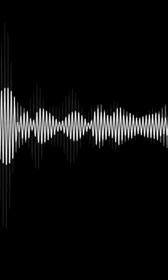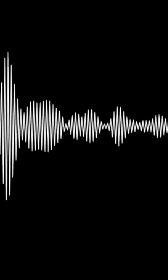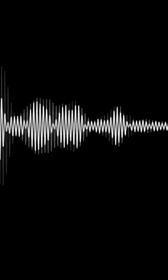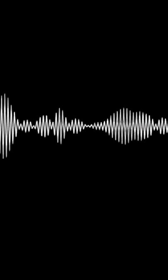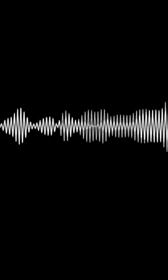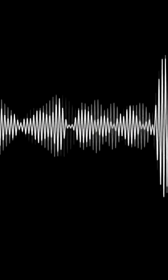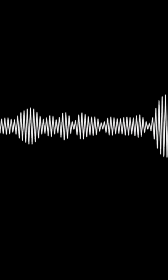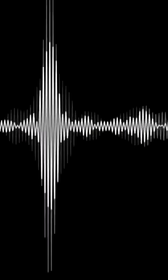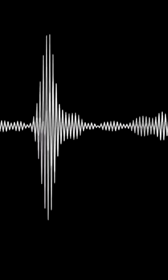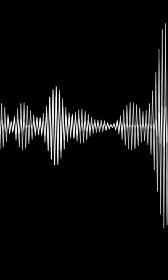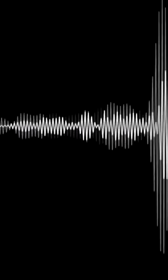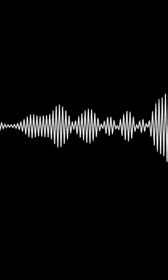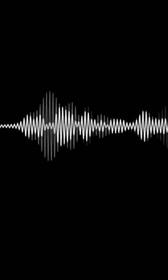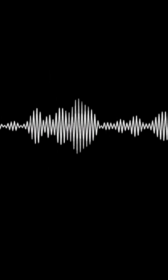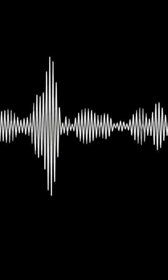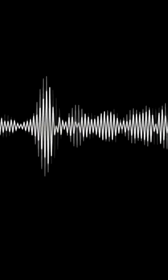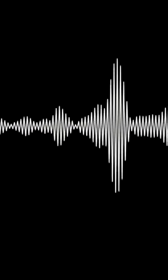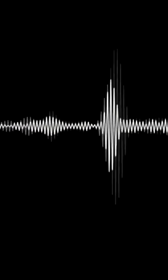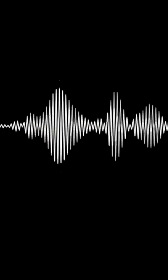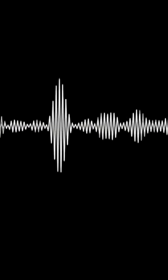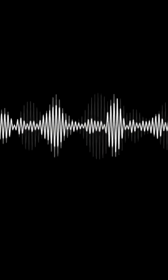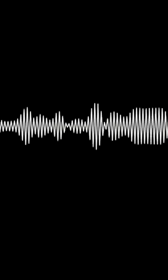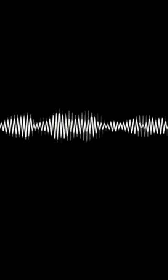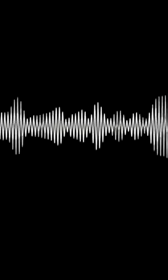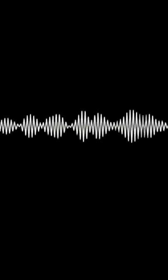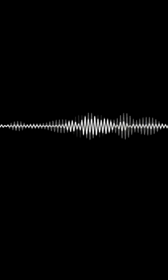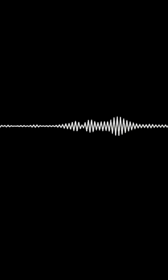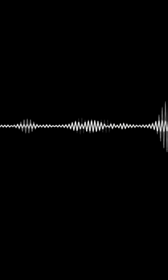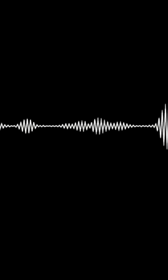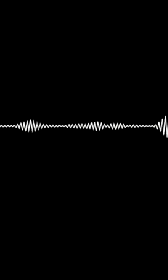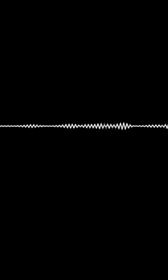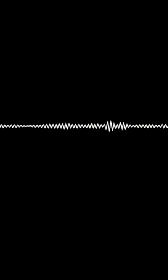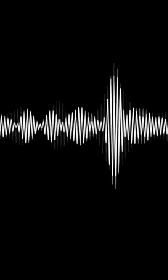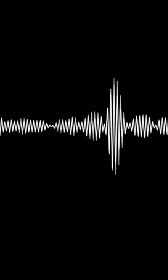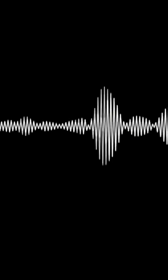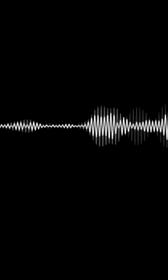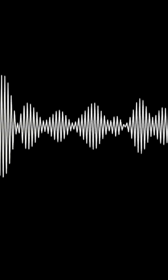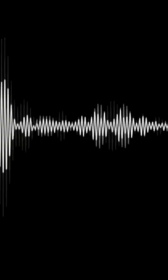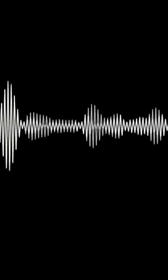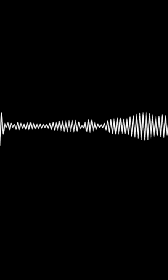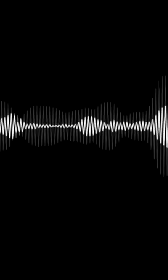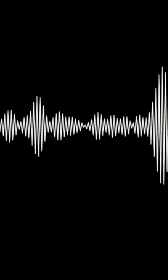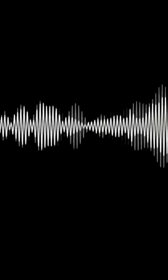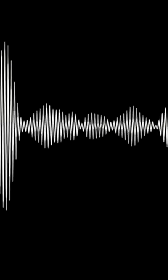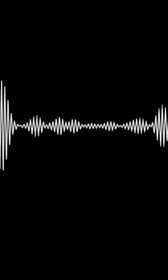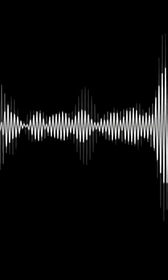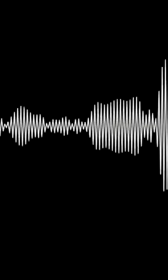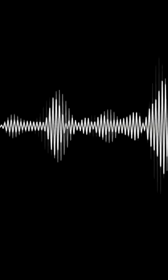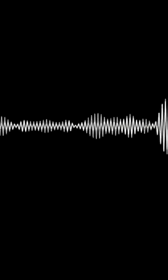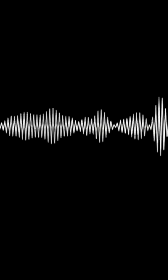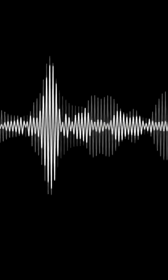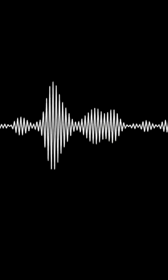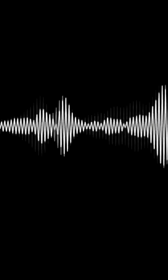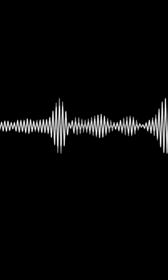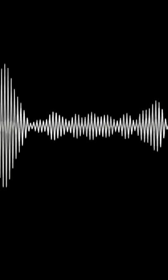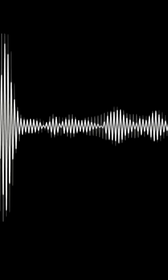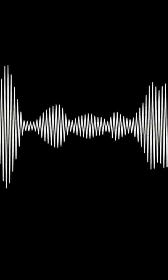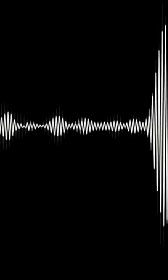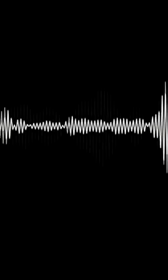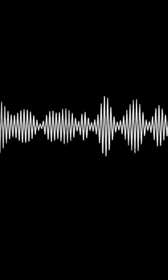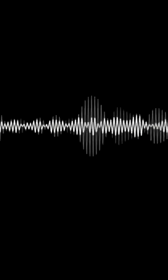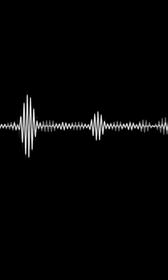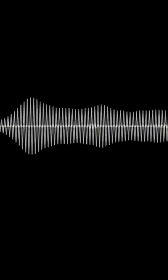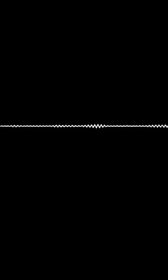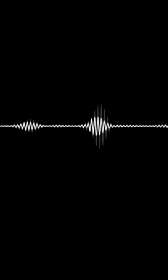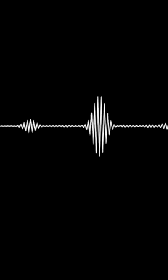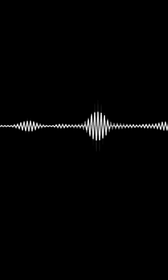debacie, są z nami, ja poproszę was o może